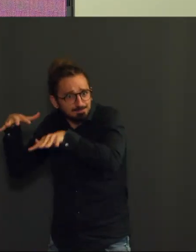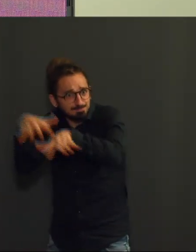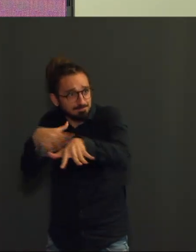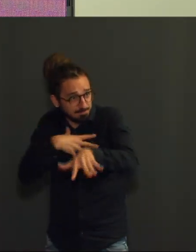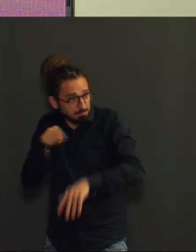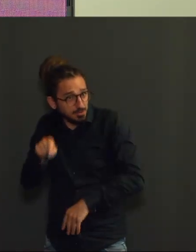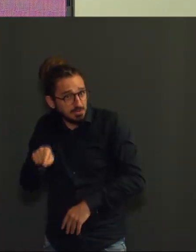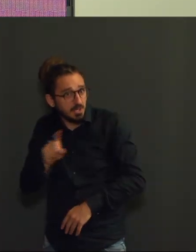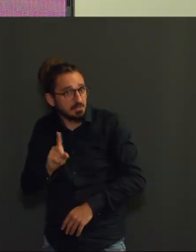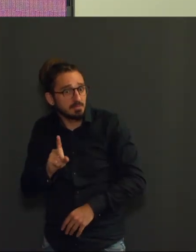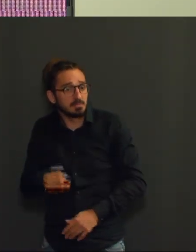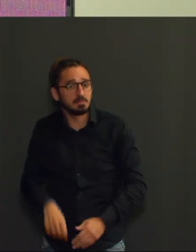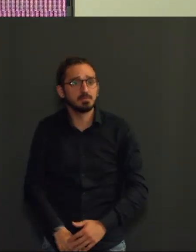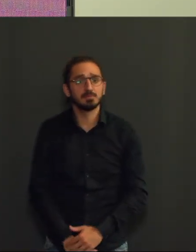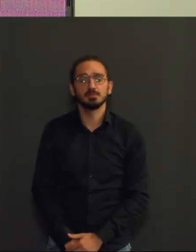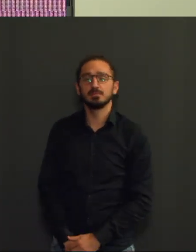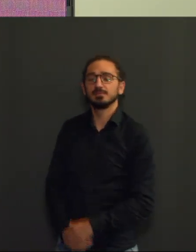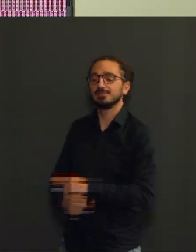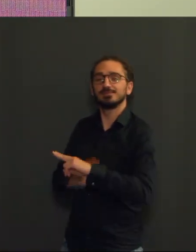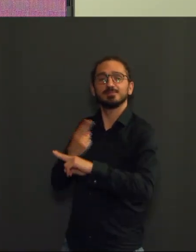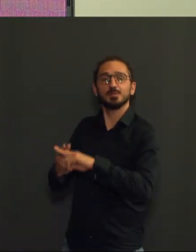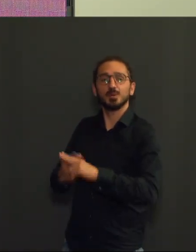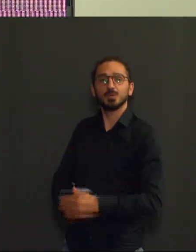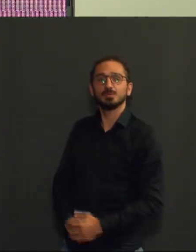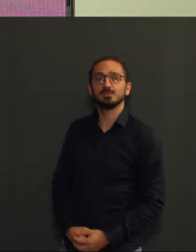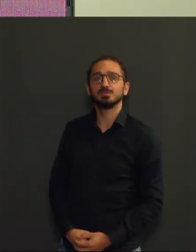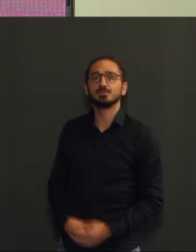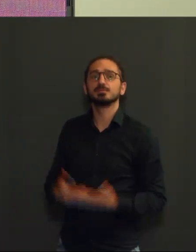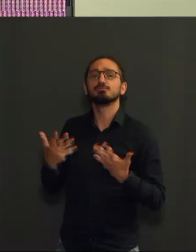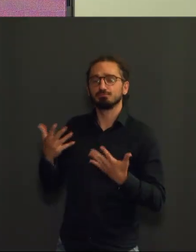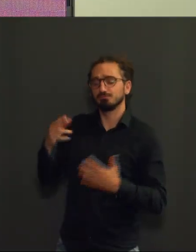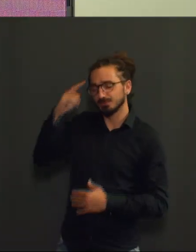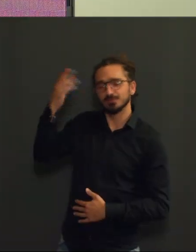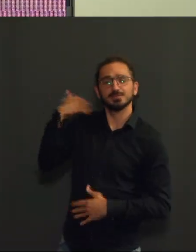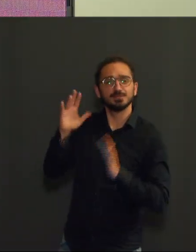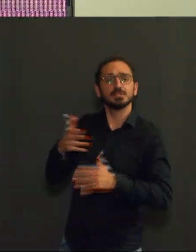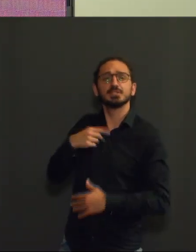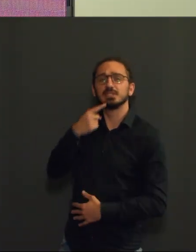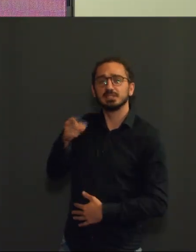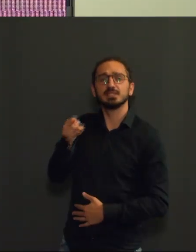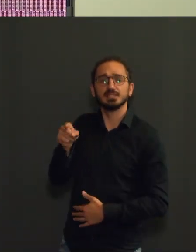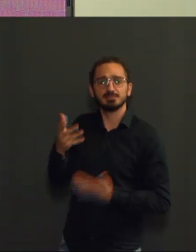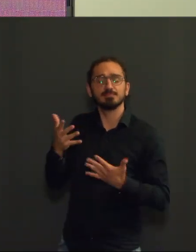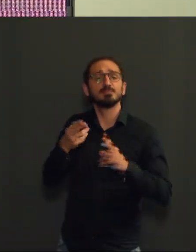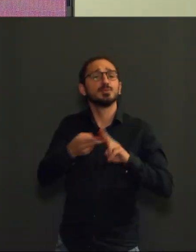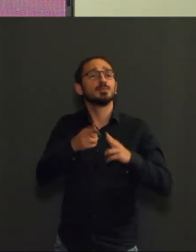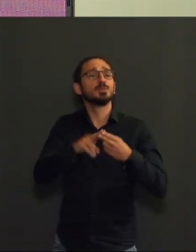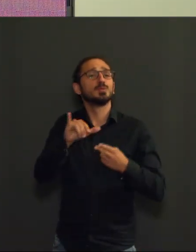Je pense, comme on l'a déjà dit durant l'exposé, que nous avons un problème pour l'instant de comparaison